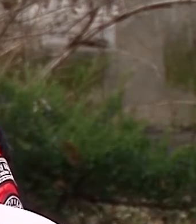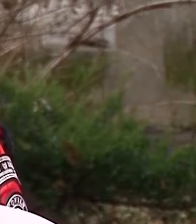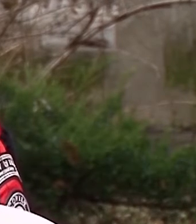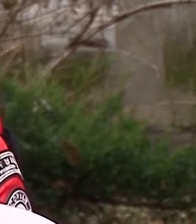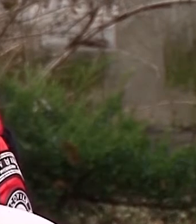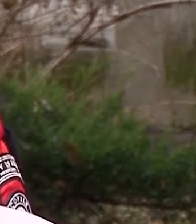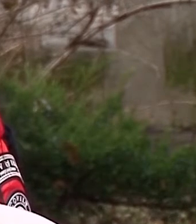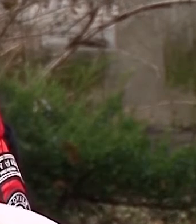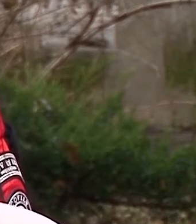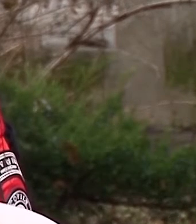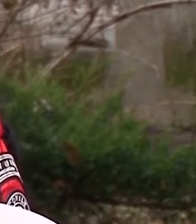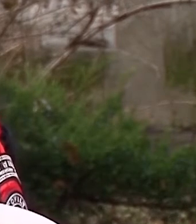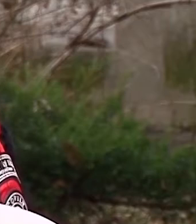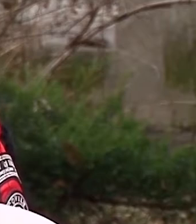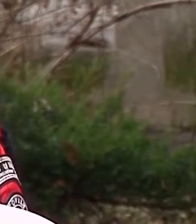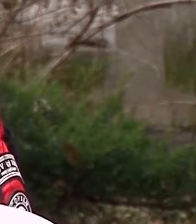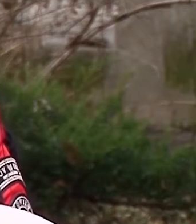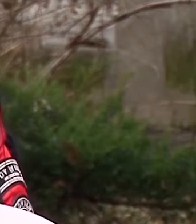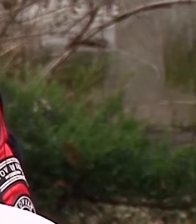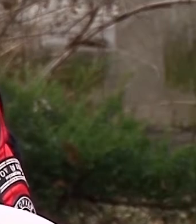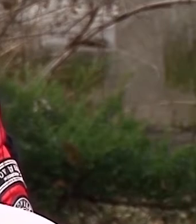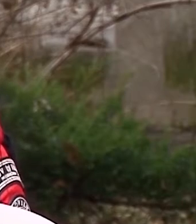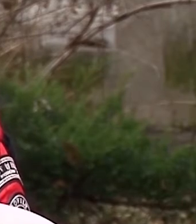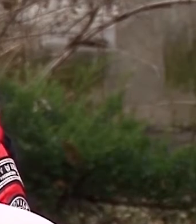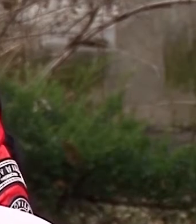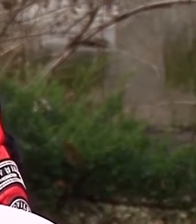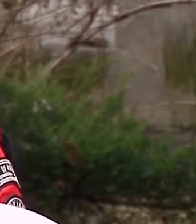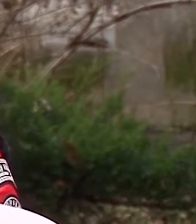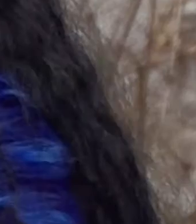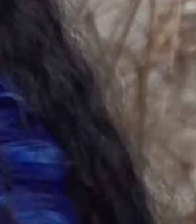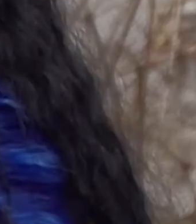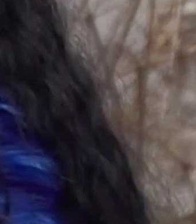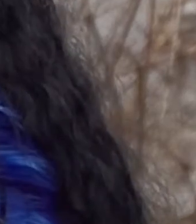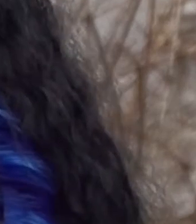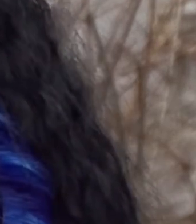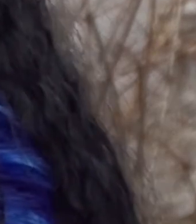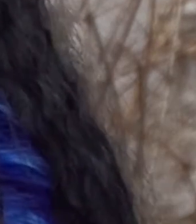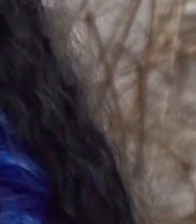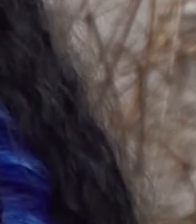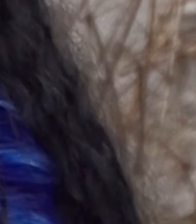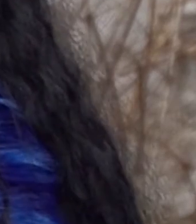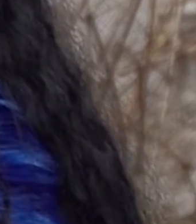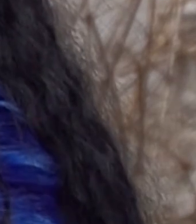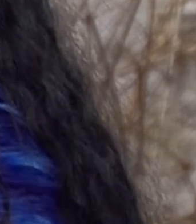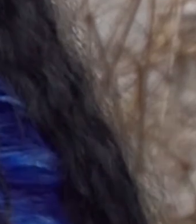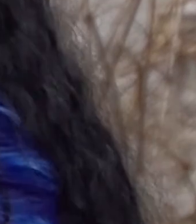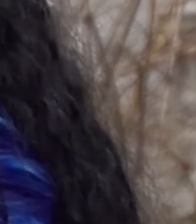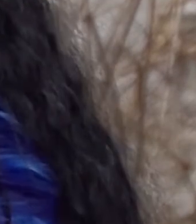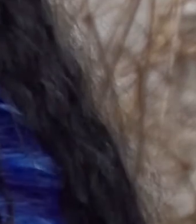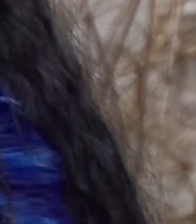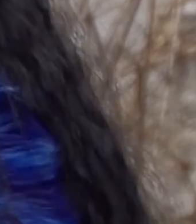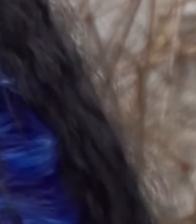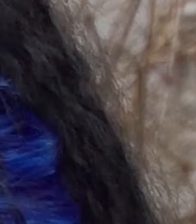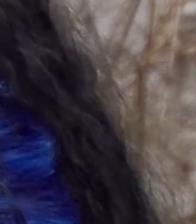Ну, виникла сварка і при цій сварці вона мене стукнула в лице. При цьому, при всьому присутствував наш